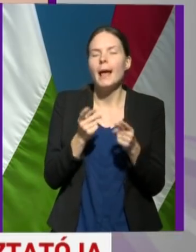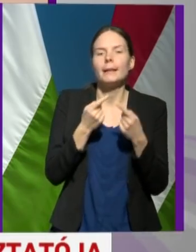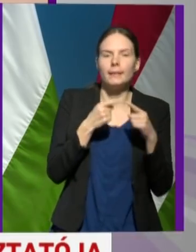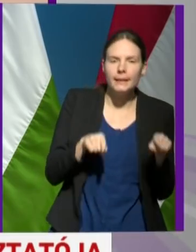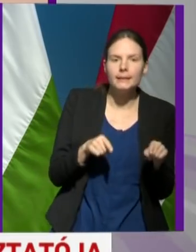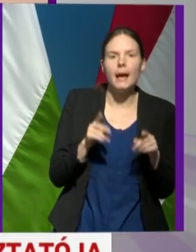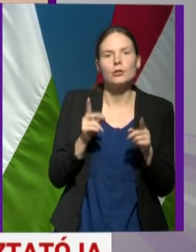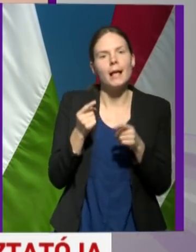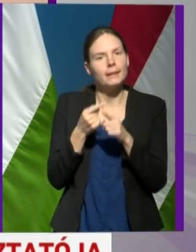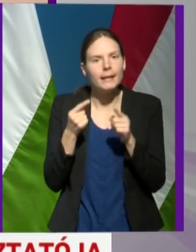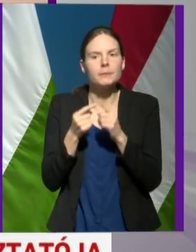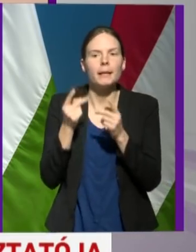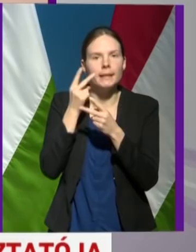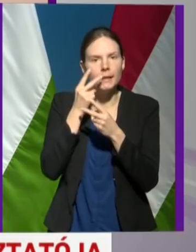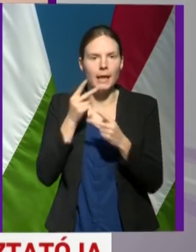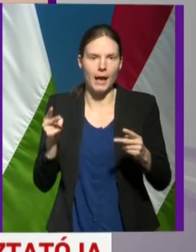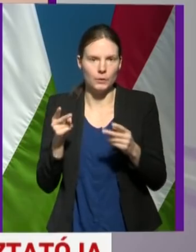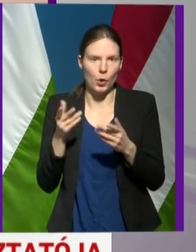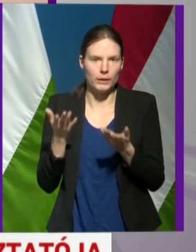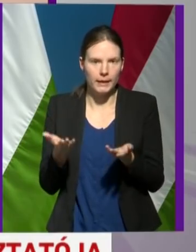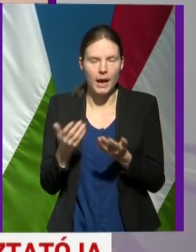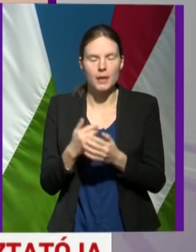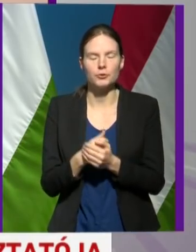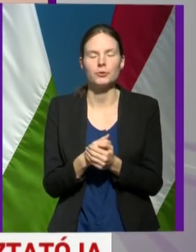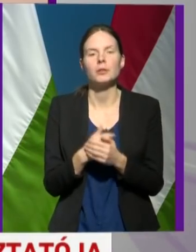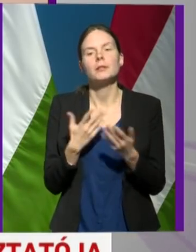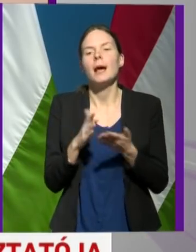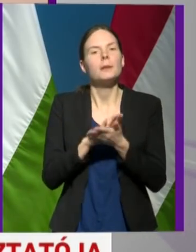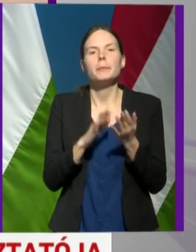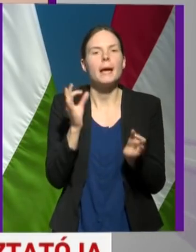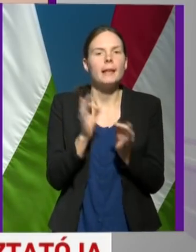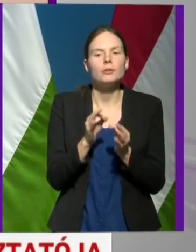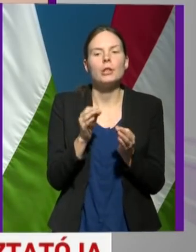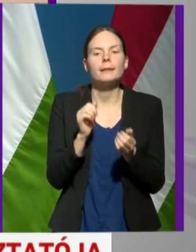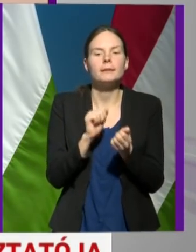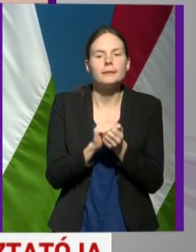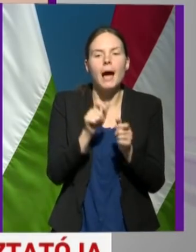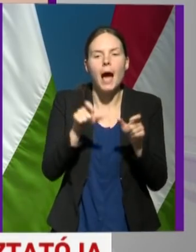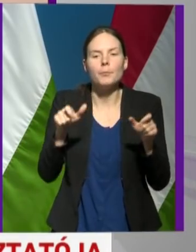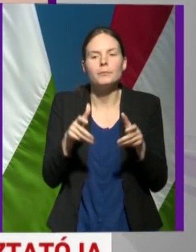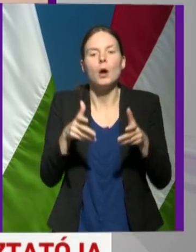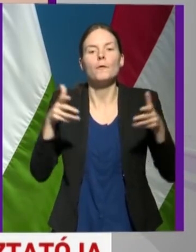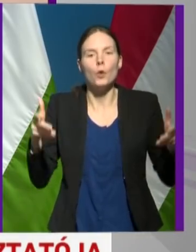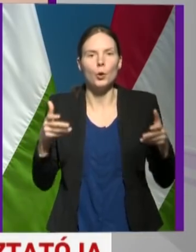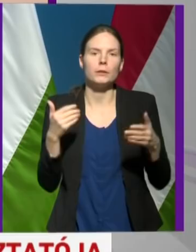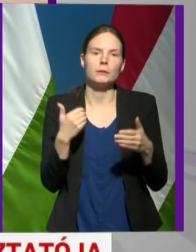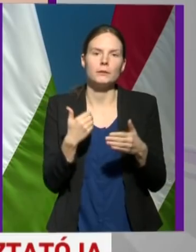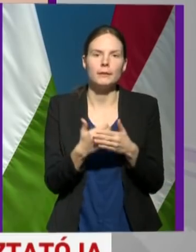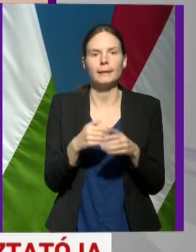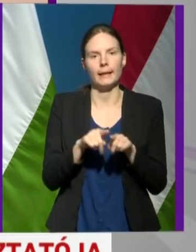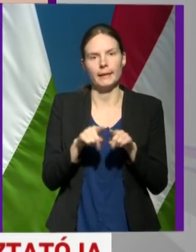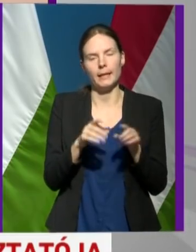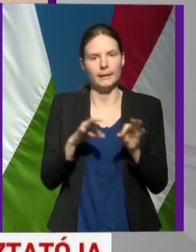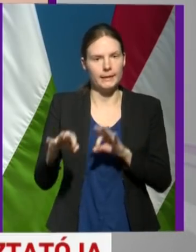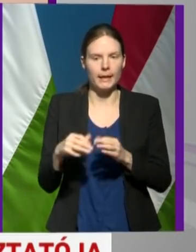látogatószám limitálás is. Tehát, hogy milyen esetszám fölött léphetnének hatályba ezek az intézkedések. Továbbá